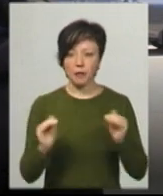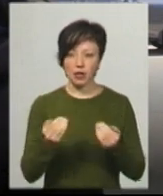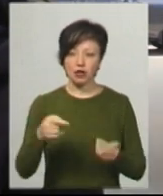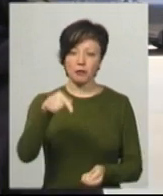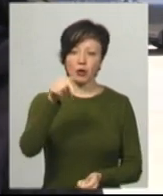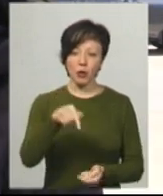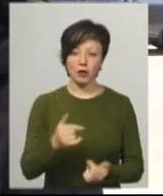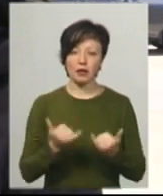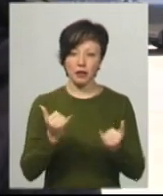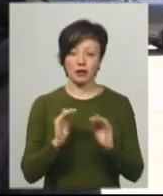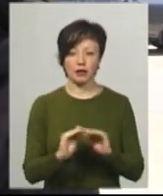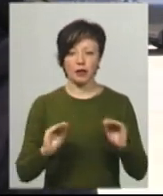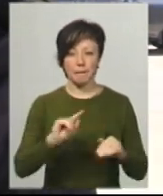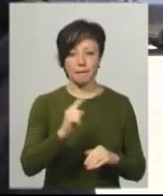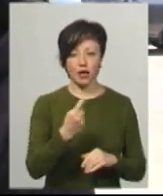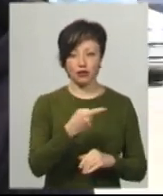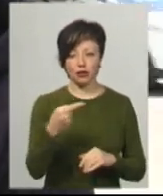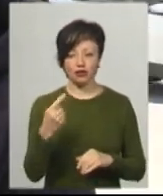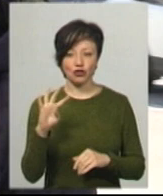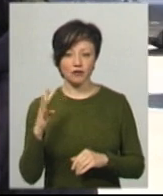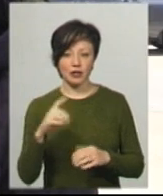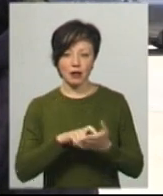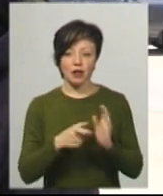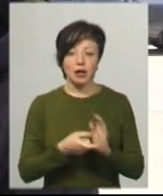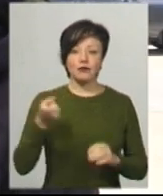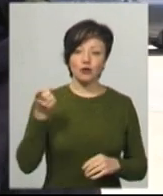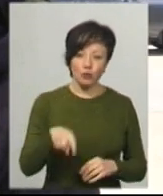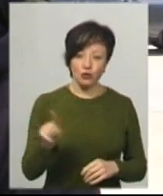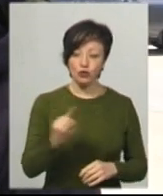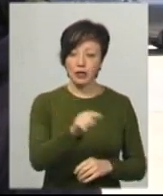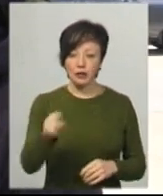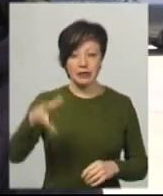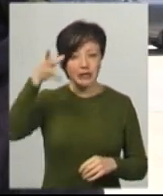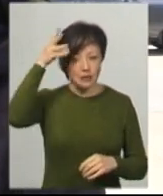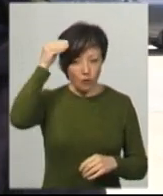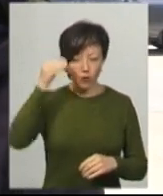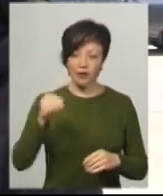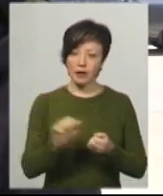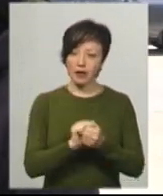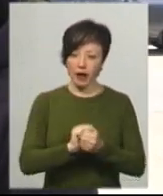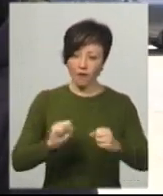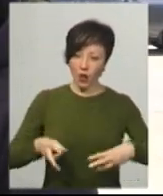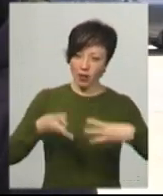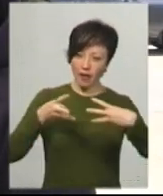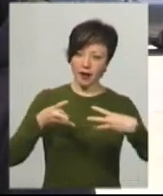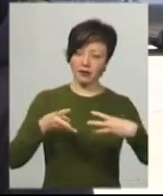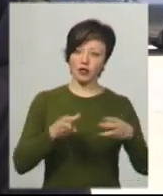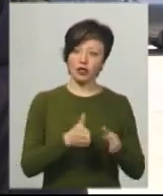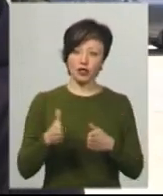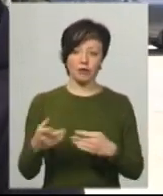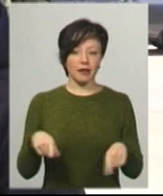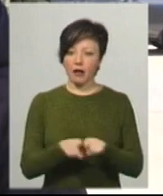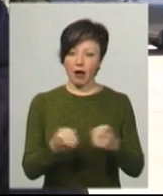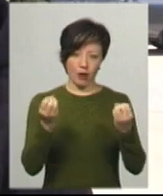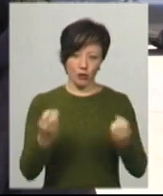підходить для учнів перших-четвертих класів, тому що їм засвоювати матеріал в онлайн-режимі є не так